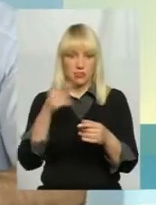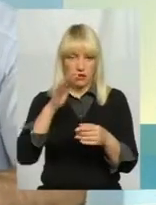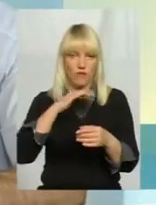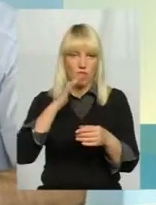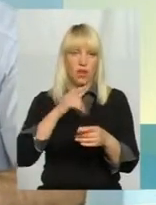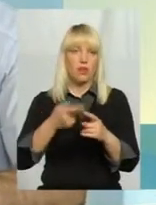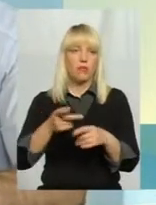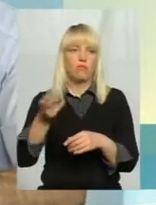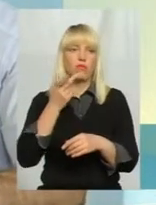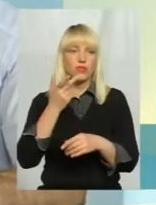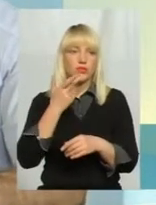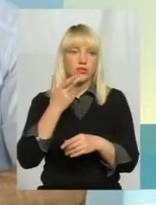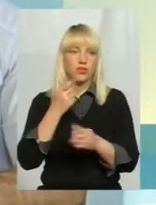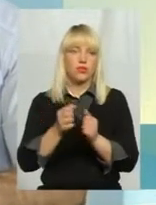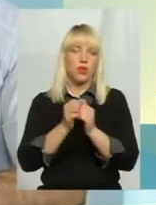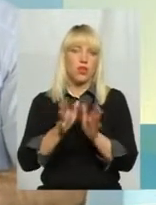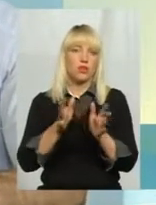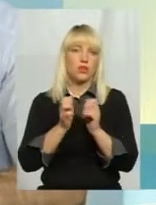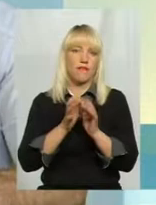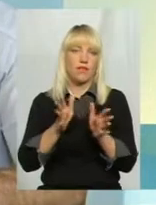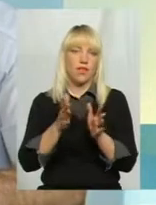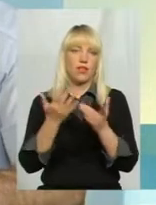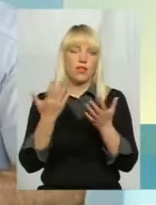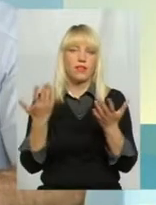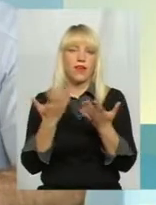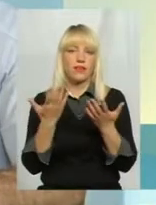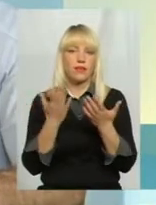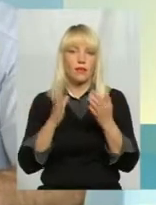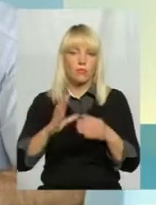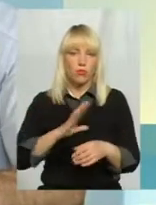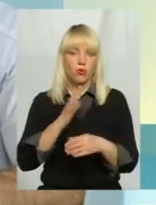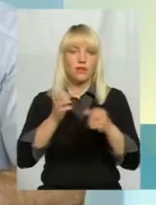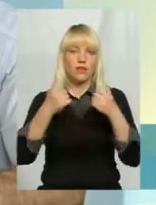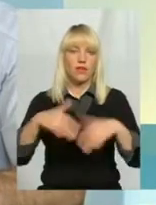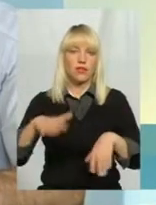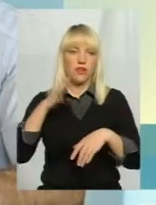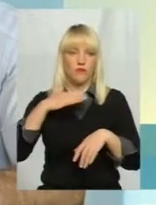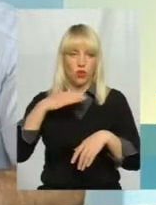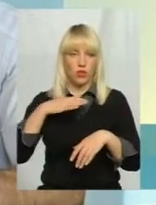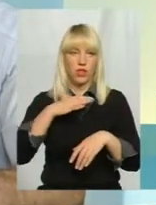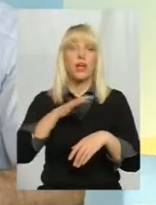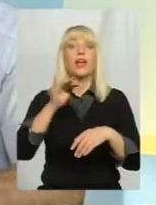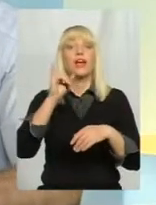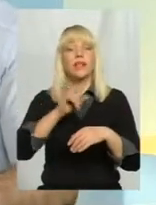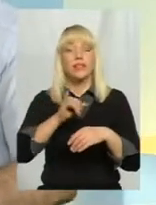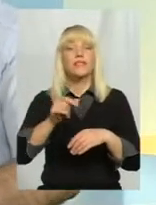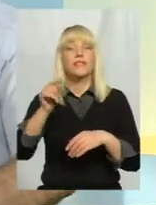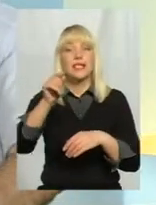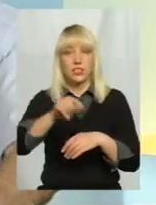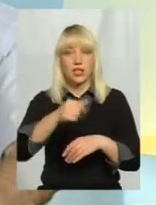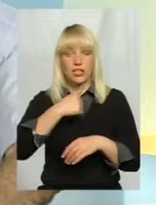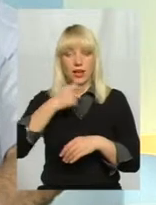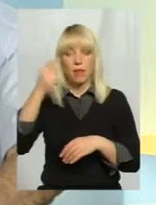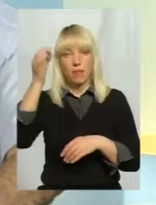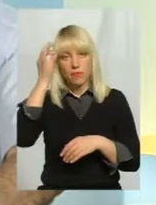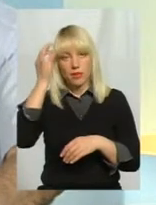і воно постійно розривало, які були втрати води, скільки були, потім, все ж таки, я пам'ятаю,